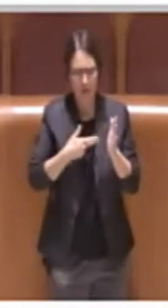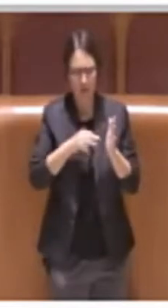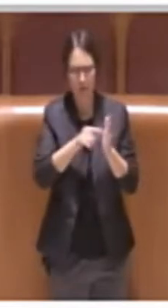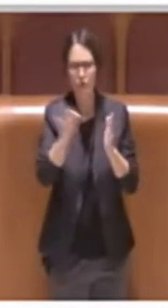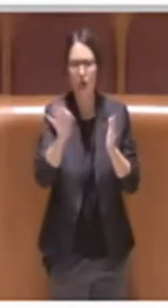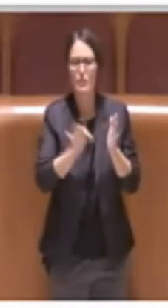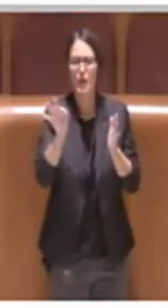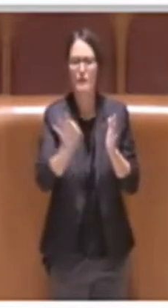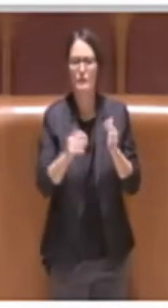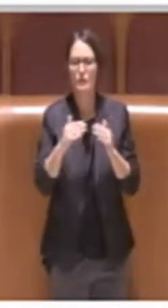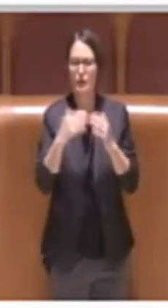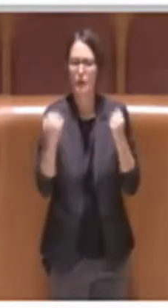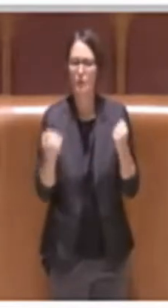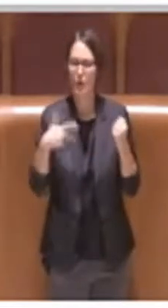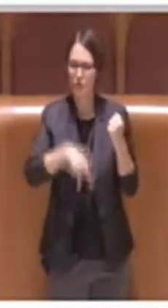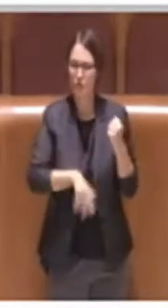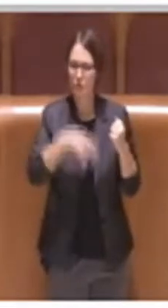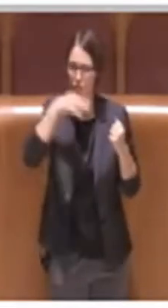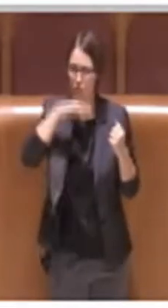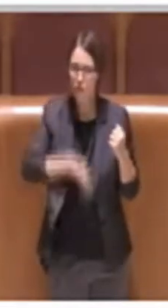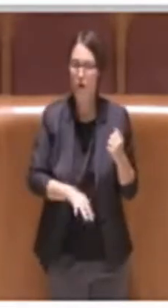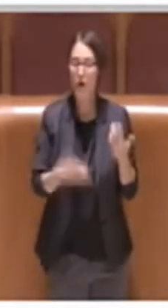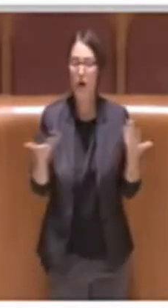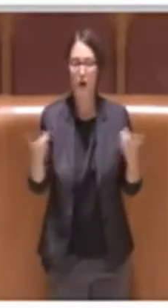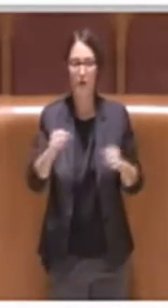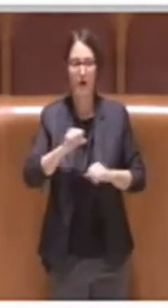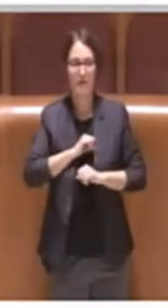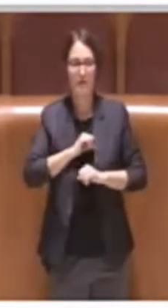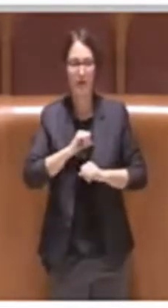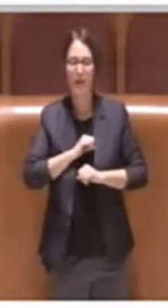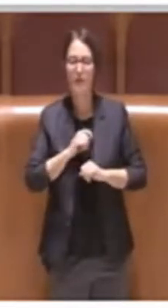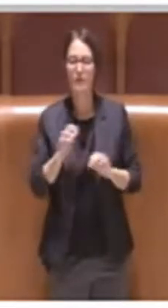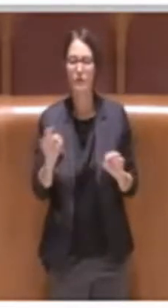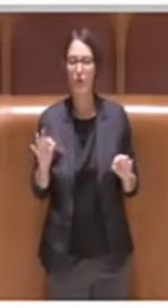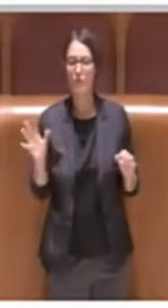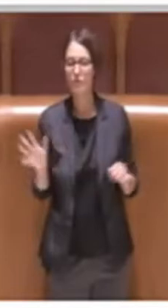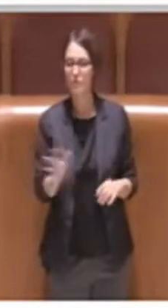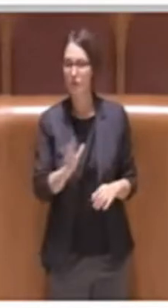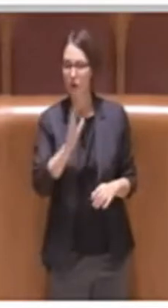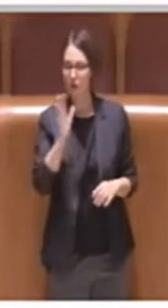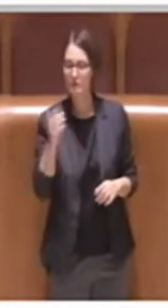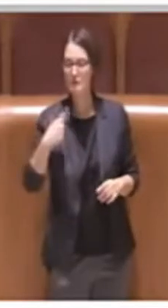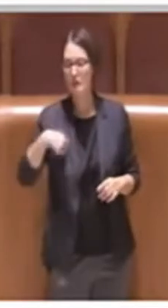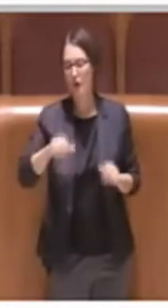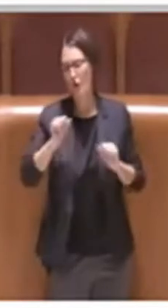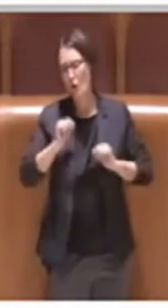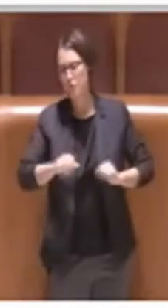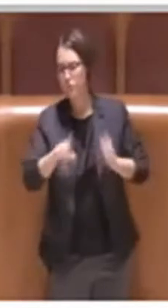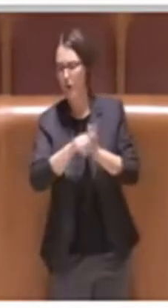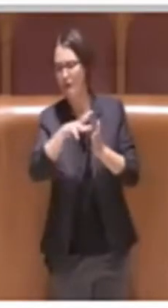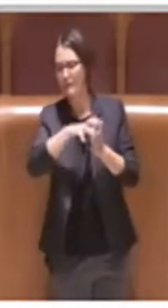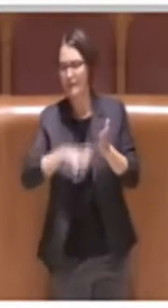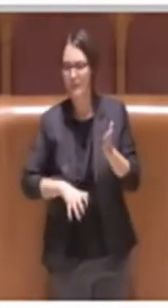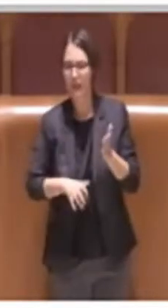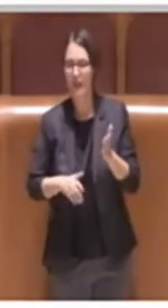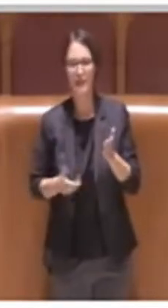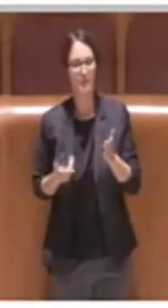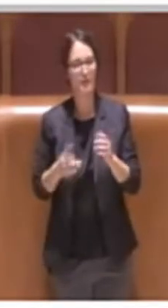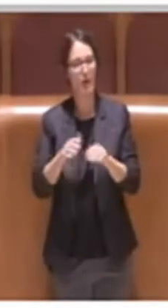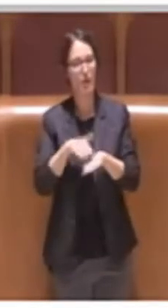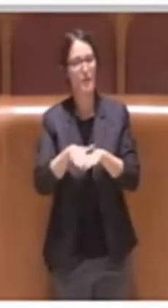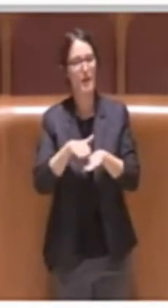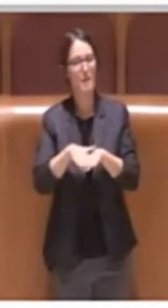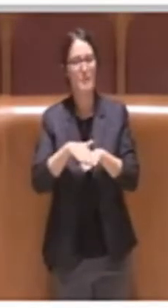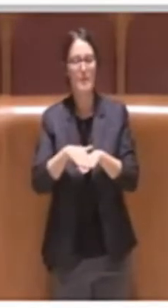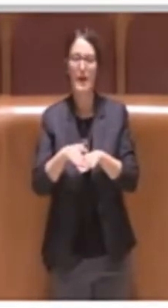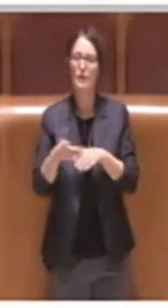sociale. Quindi credo che forse avremmo anche portato avanti la delibera con un metodo non condivisibile da